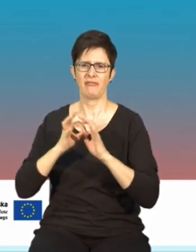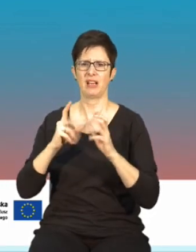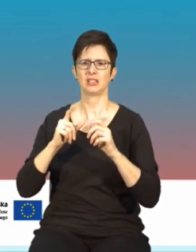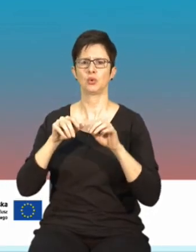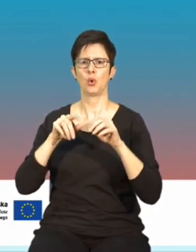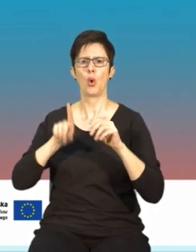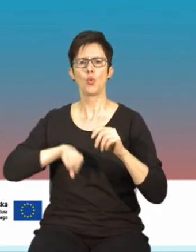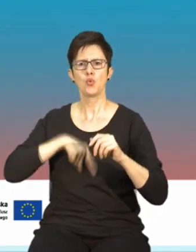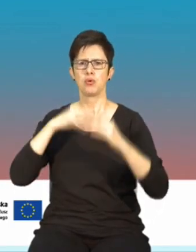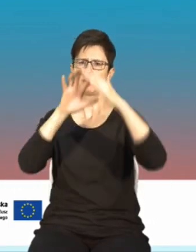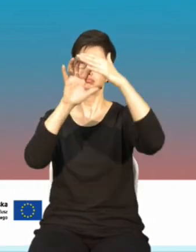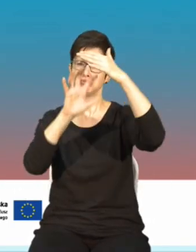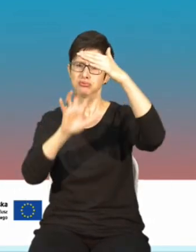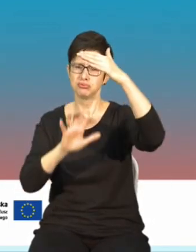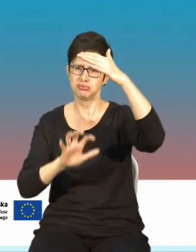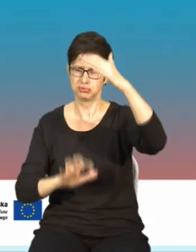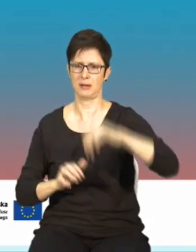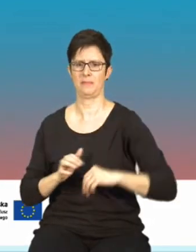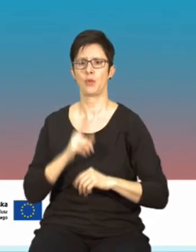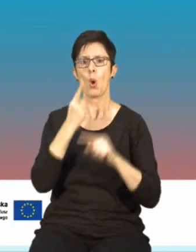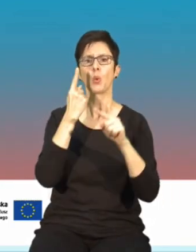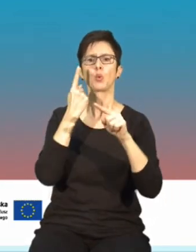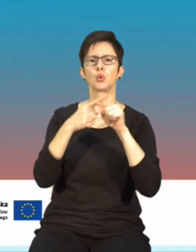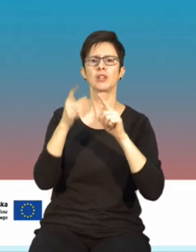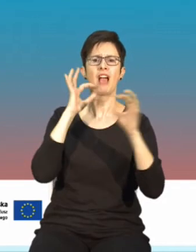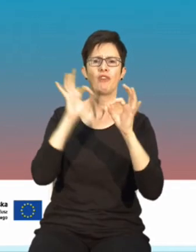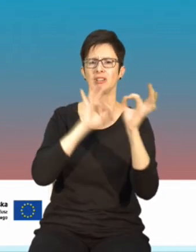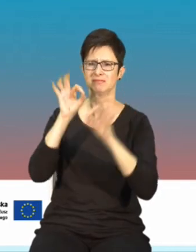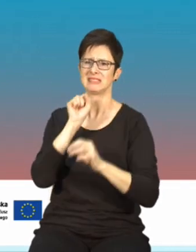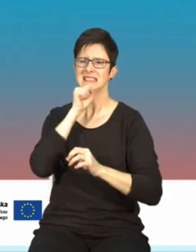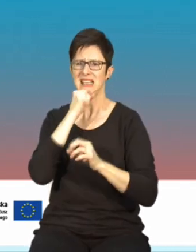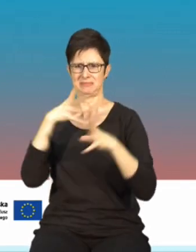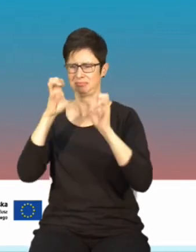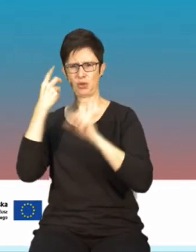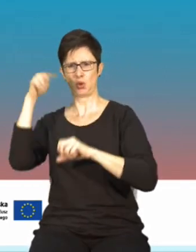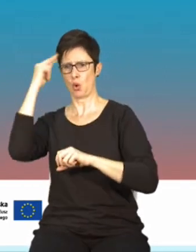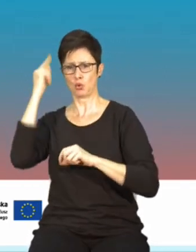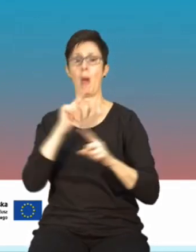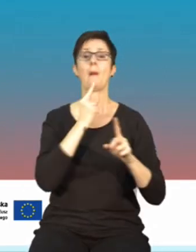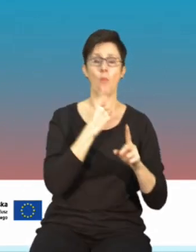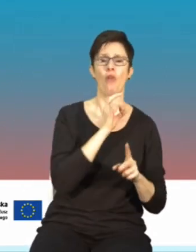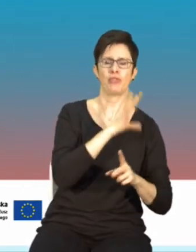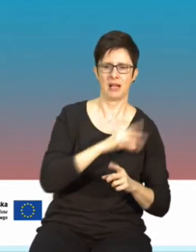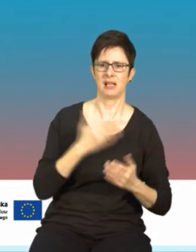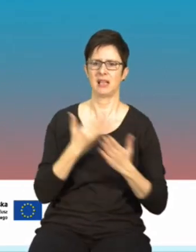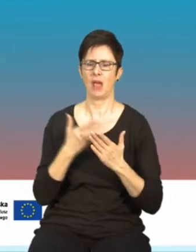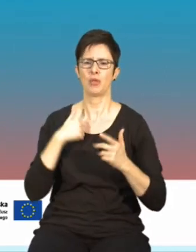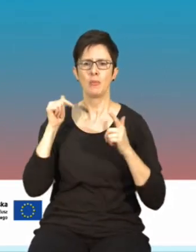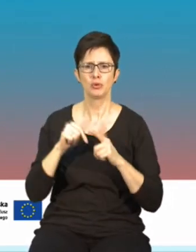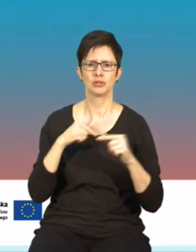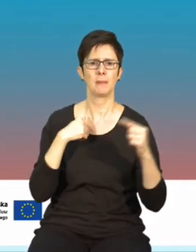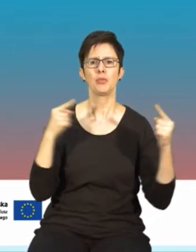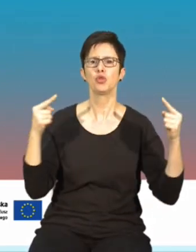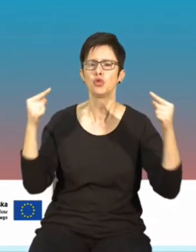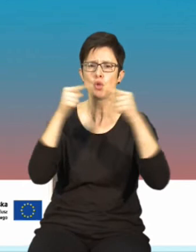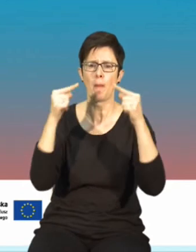opracowań, ale krótki przekaz to nie jest to, co do nich trafia. Więc musimy różnicować przekaz zarówno w poziomie, przekroju tych wszystkich